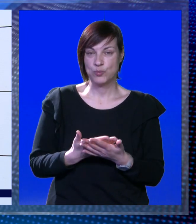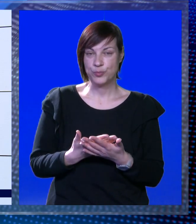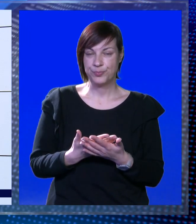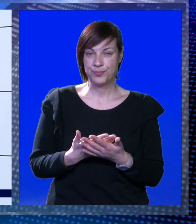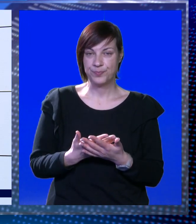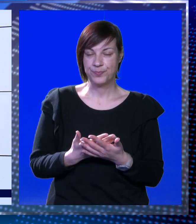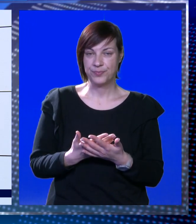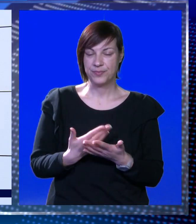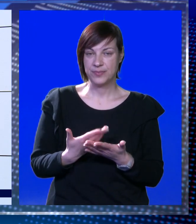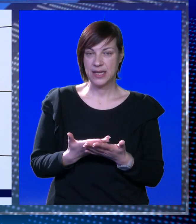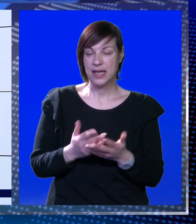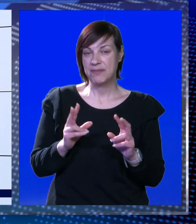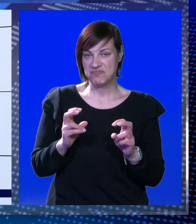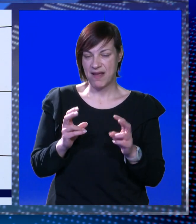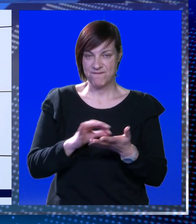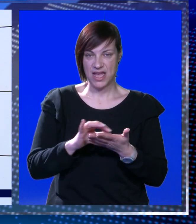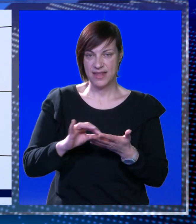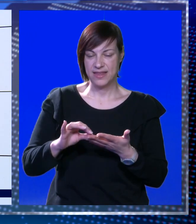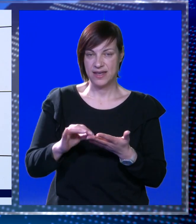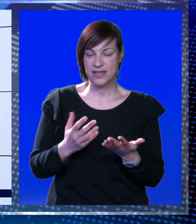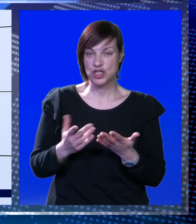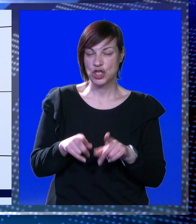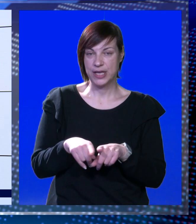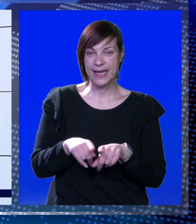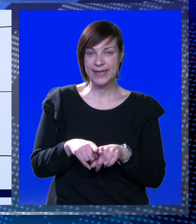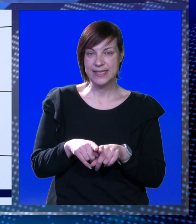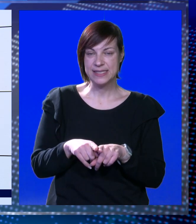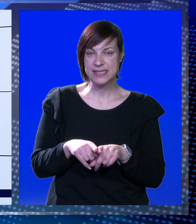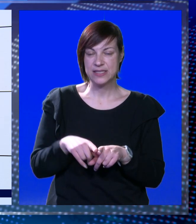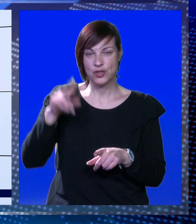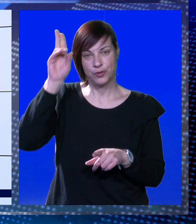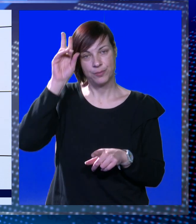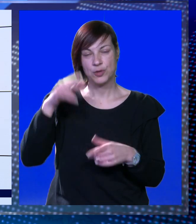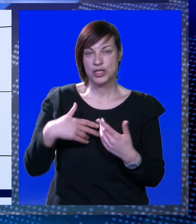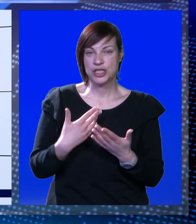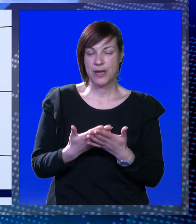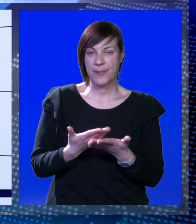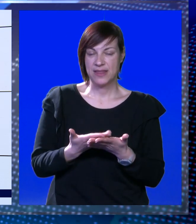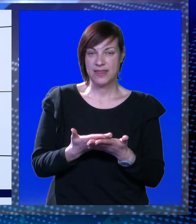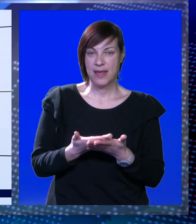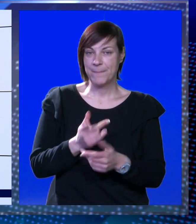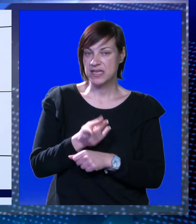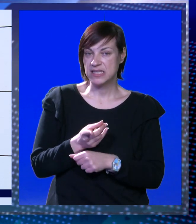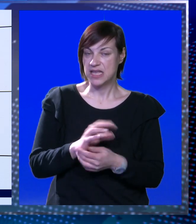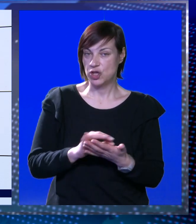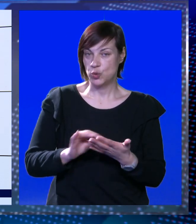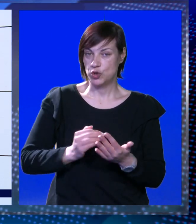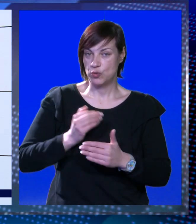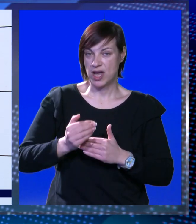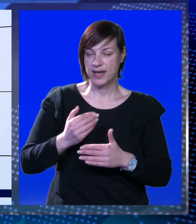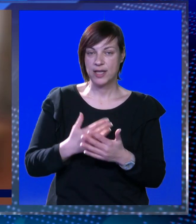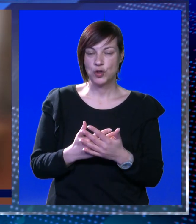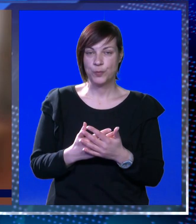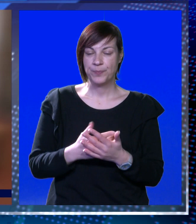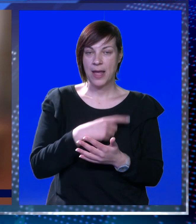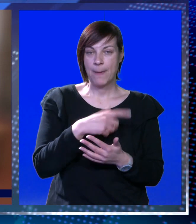potpisani, nisu bili potpisani, nego da su se bili navedeni. Kao što je isto, može biti temelj za nekakvu dužbu nakladno.